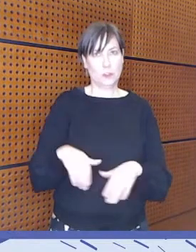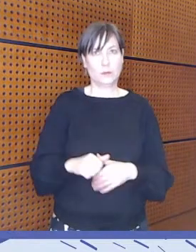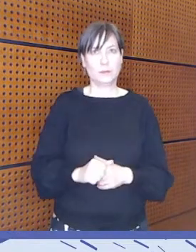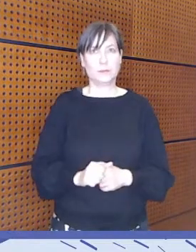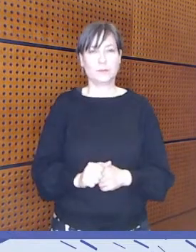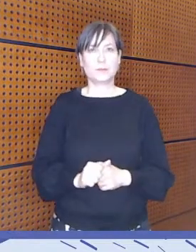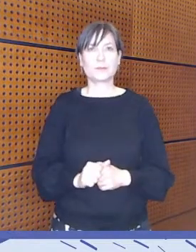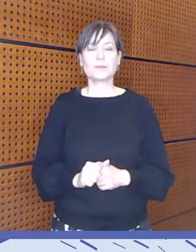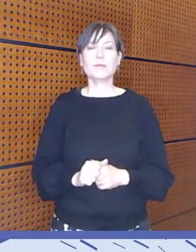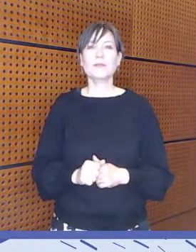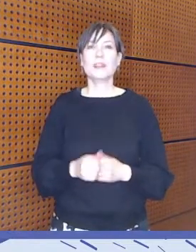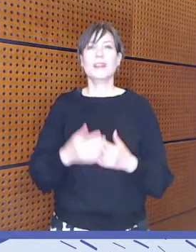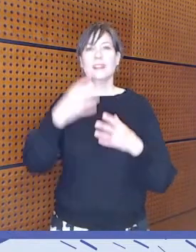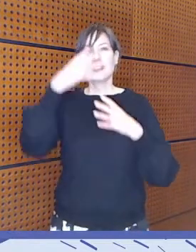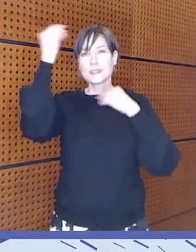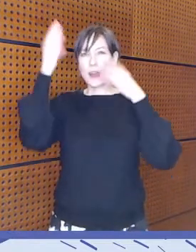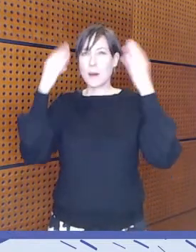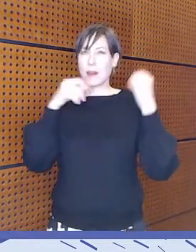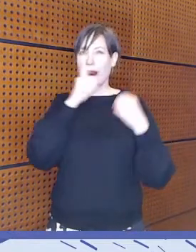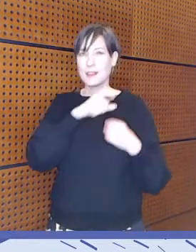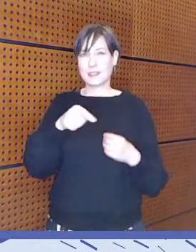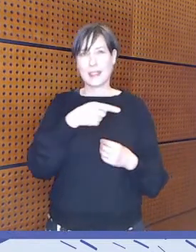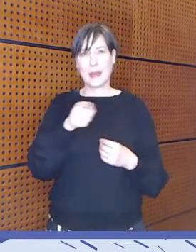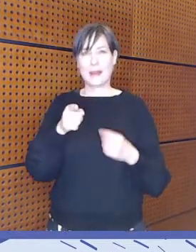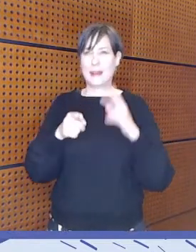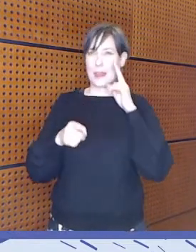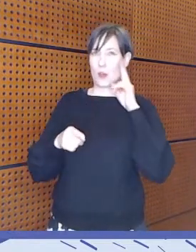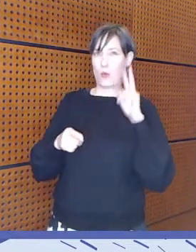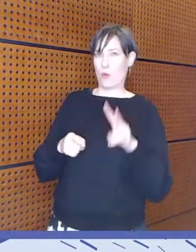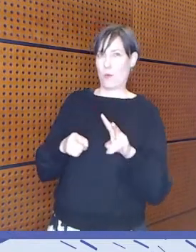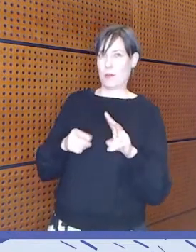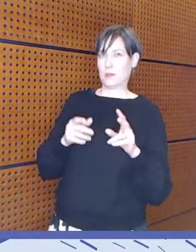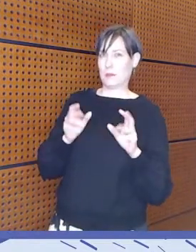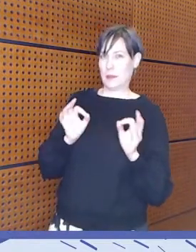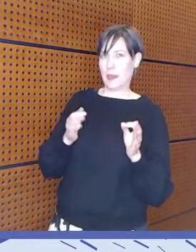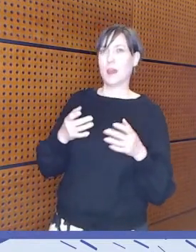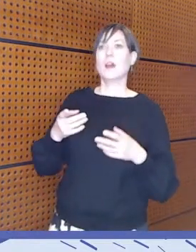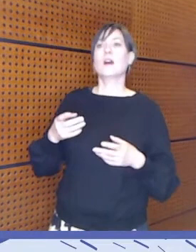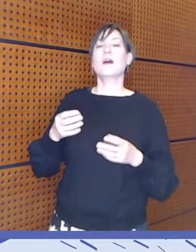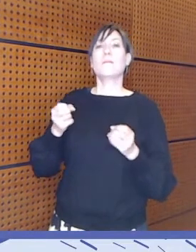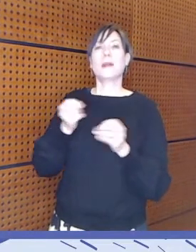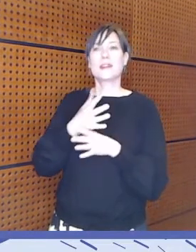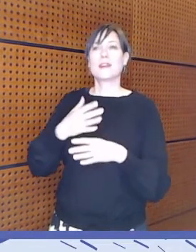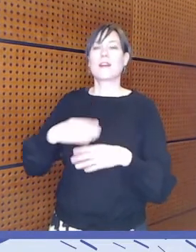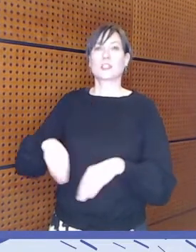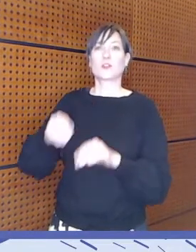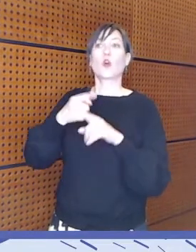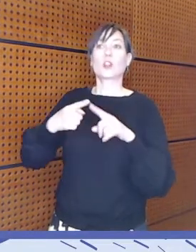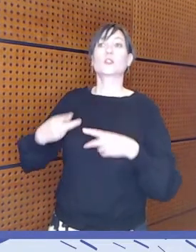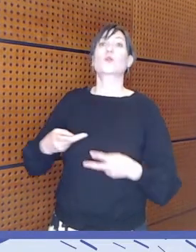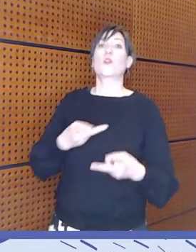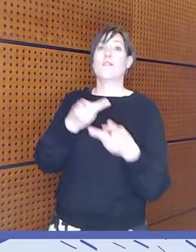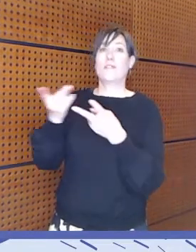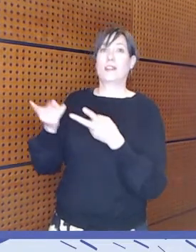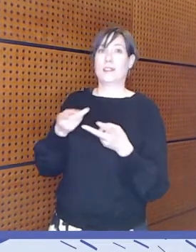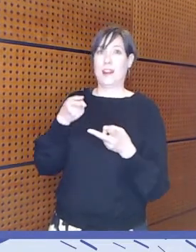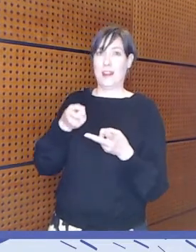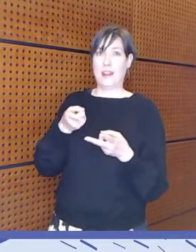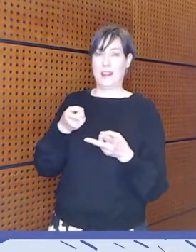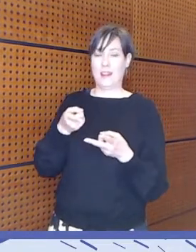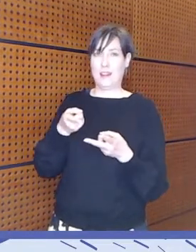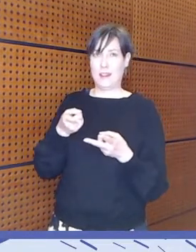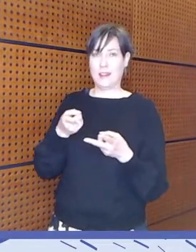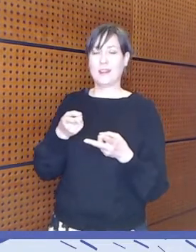Saamelaisten näkökulmasta yhdenvertainen mediakasvatus, niin sen ensisijaisena